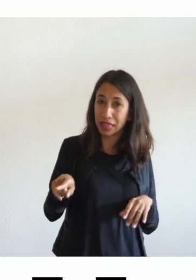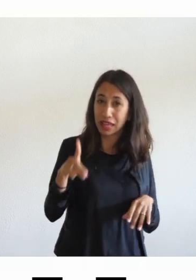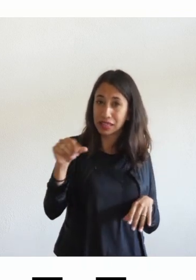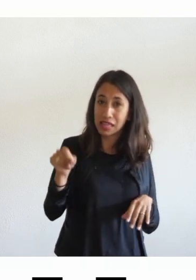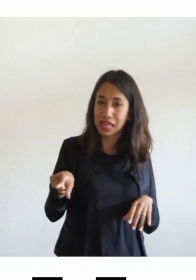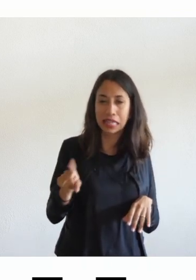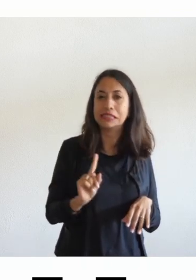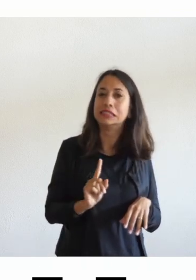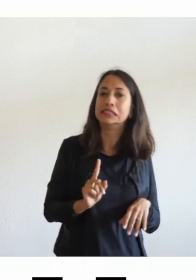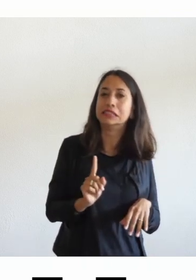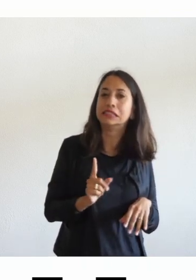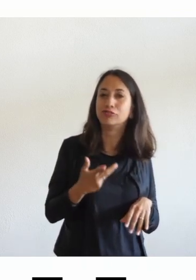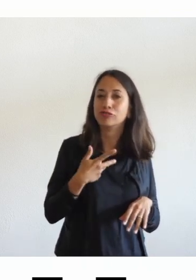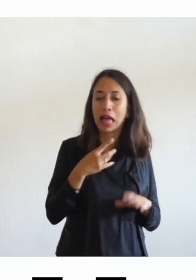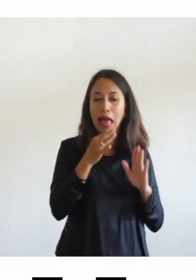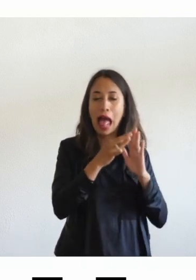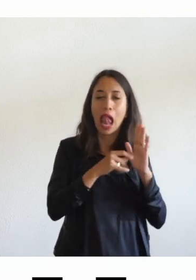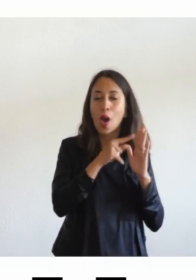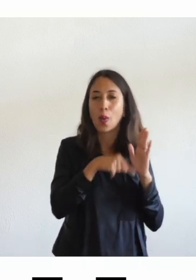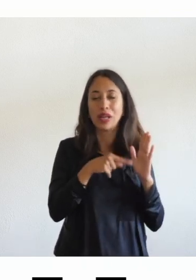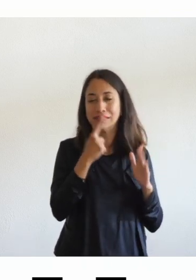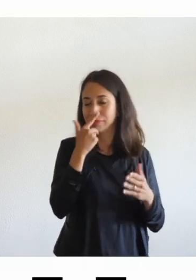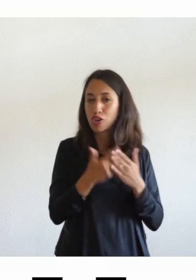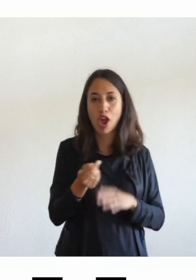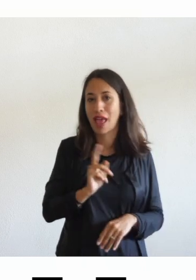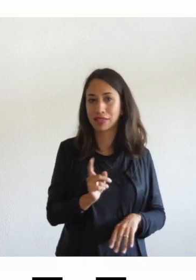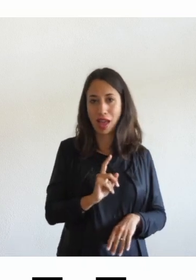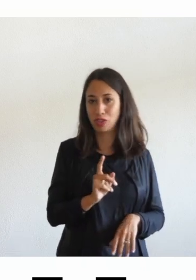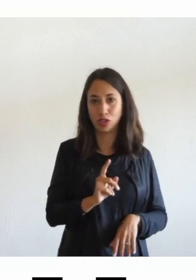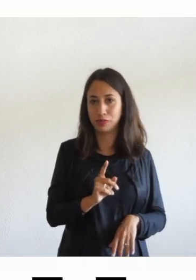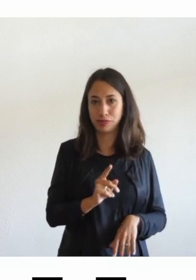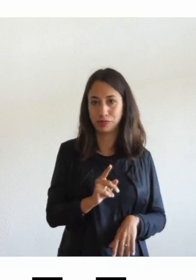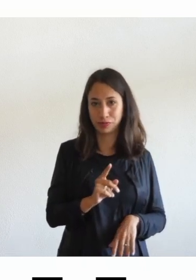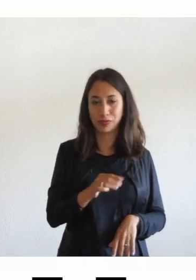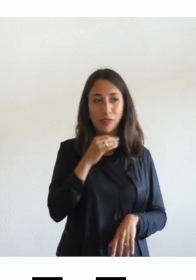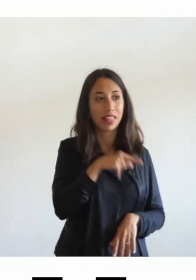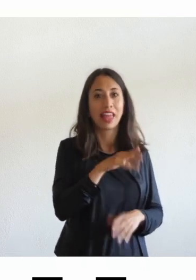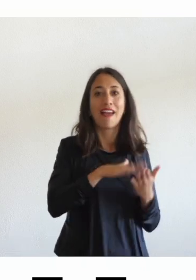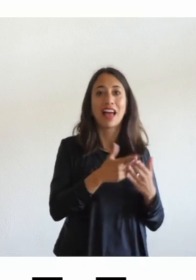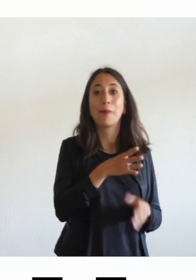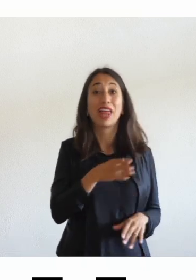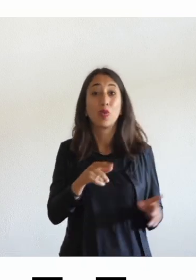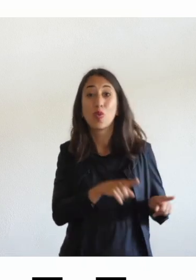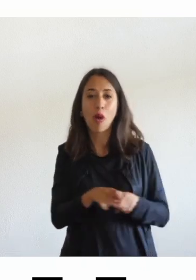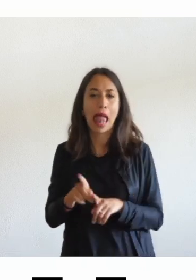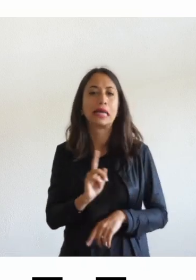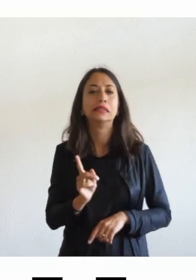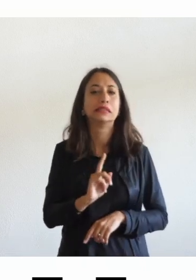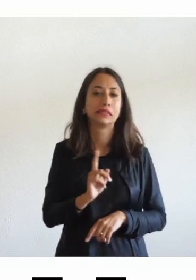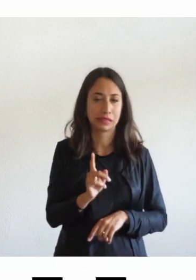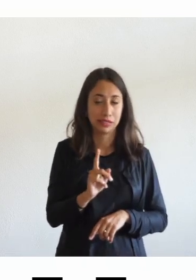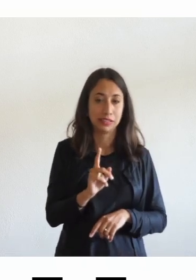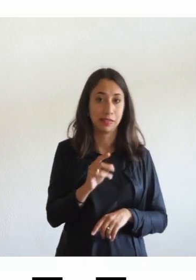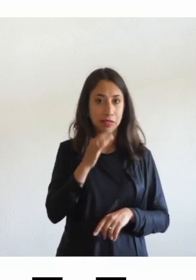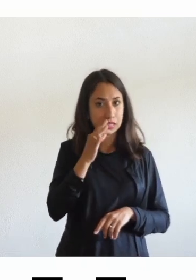tutti tutti gli aspetti che in realtà per alcune tipologie di disabilità o di deficit sono elementi fondamentali ecco quindi